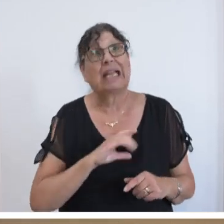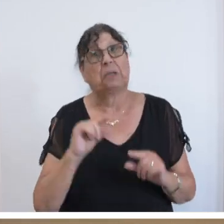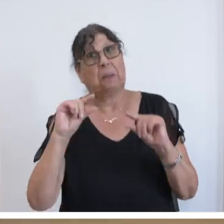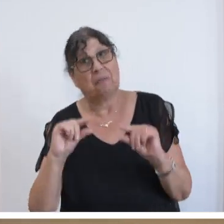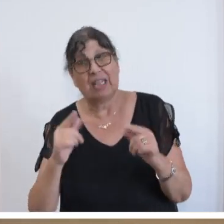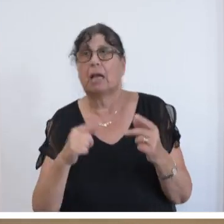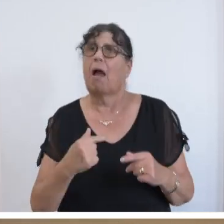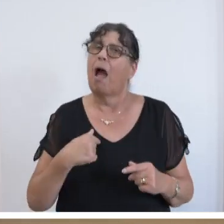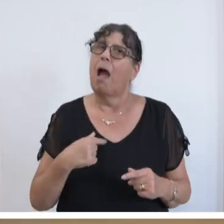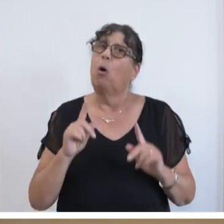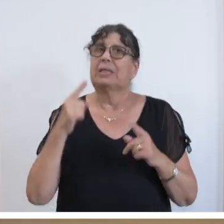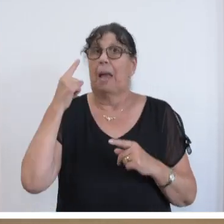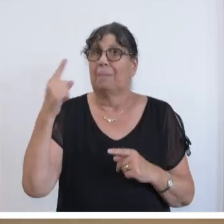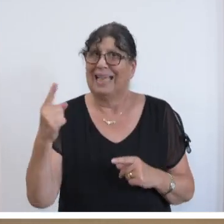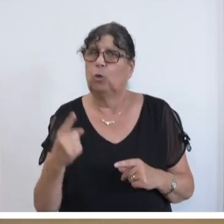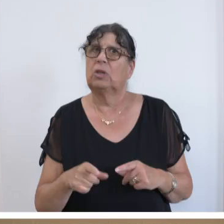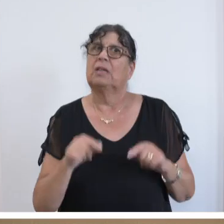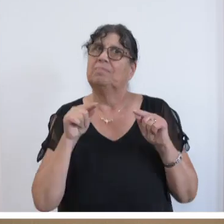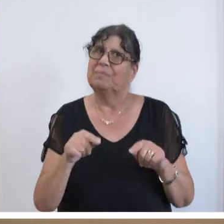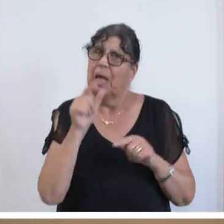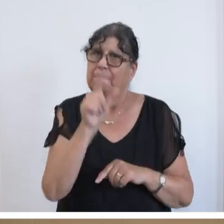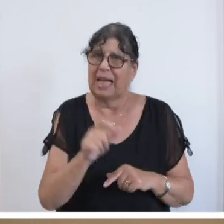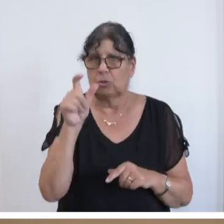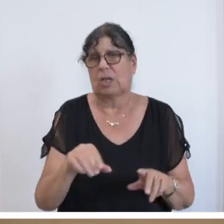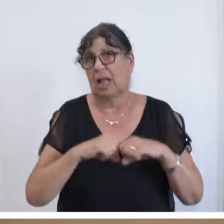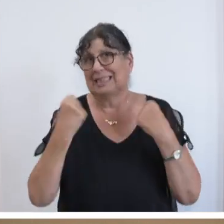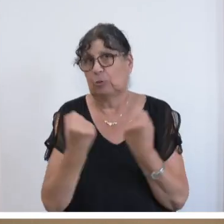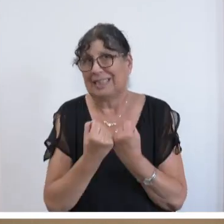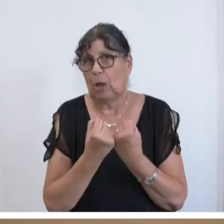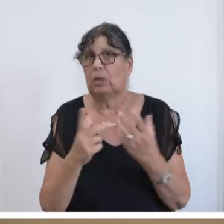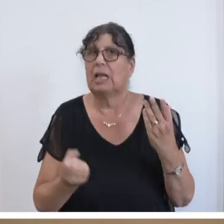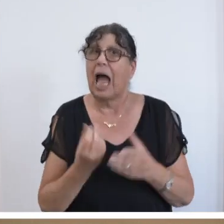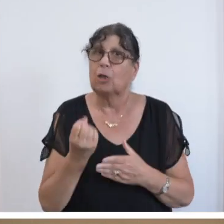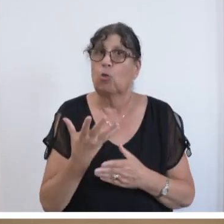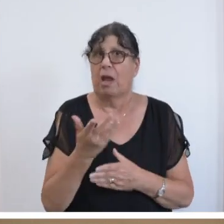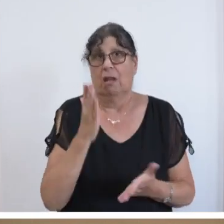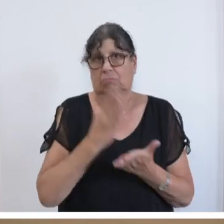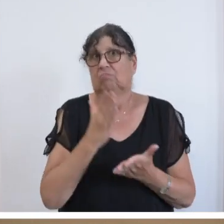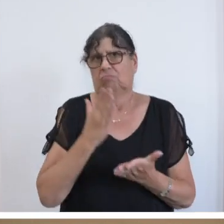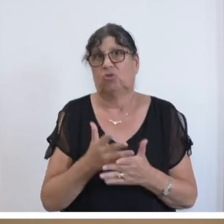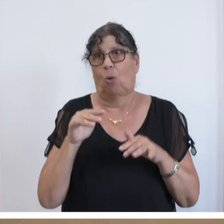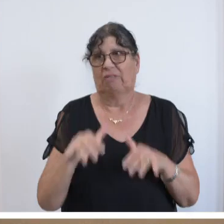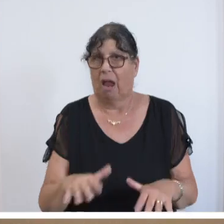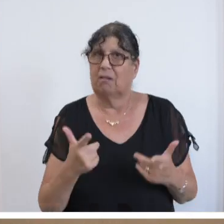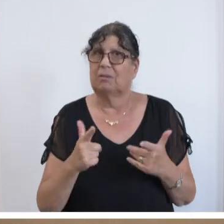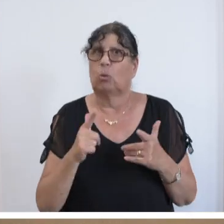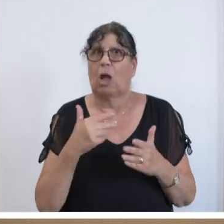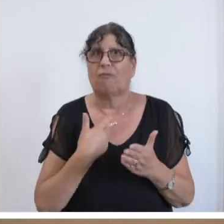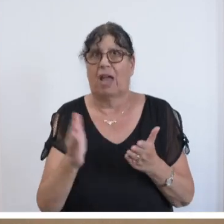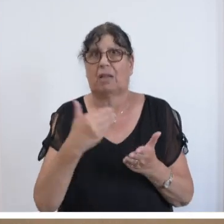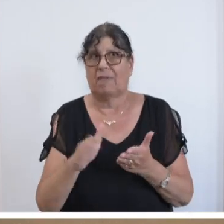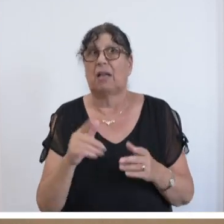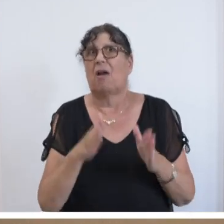grundsätzlich auch der Meinung, in der prekären Personalsituation, in der wir aktuell schon zum Teil sind und auf die wir weiter zusteuern,